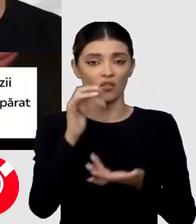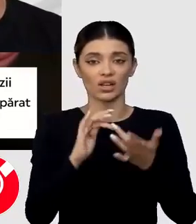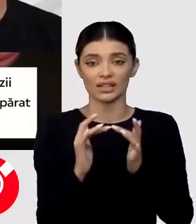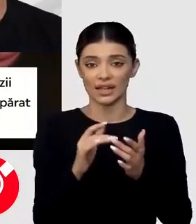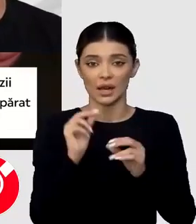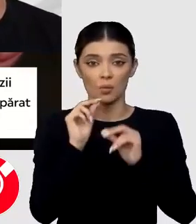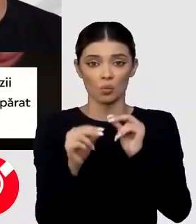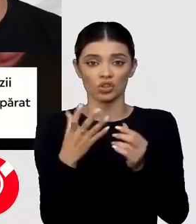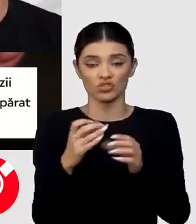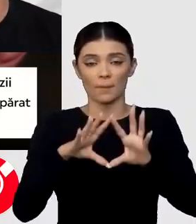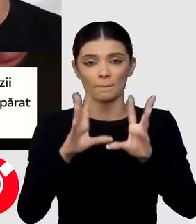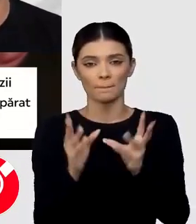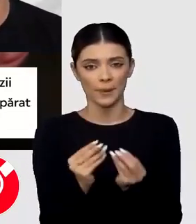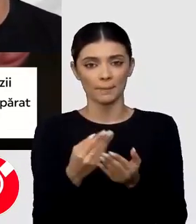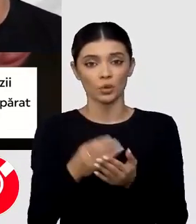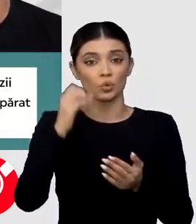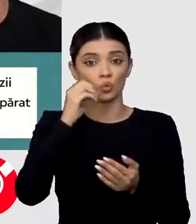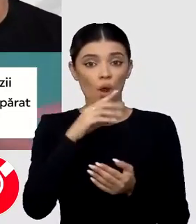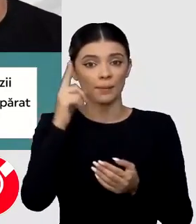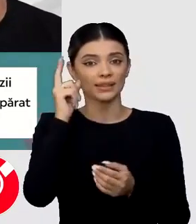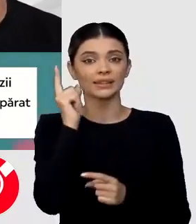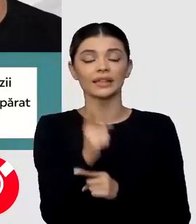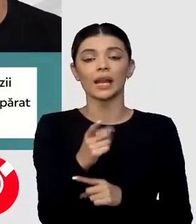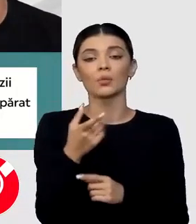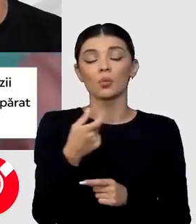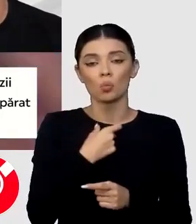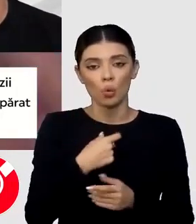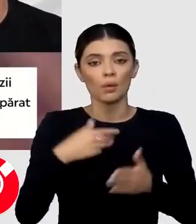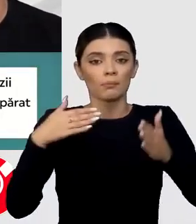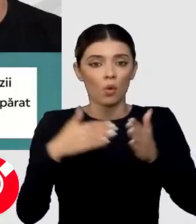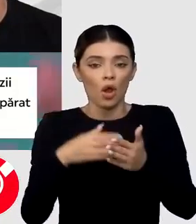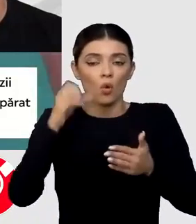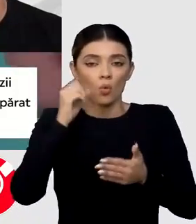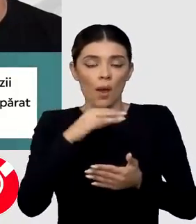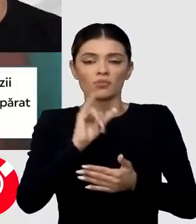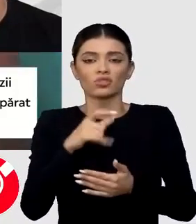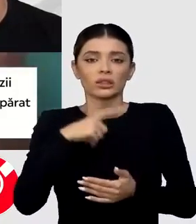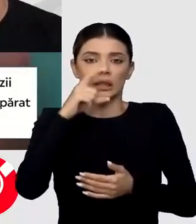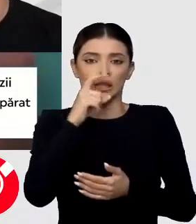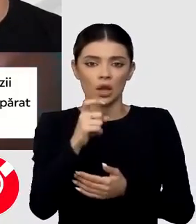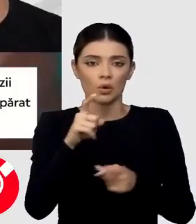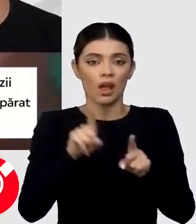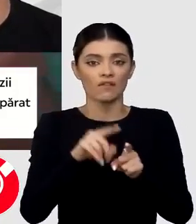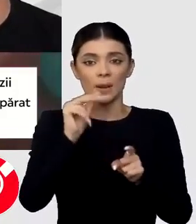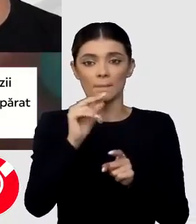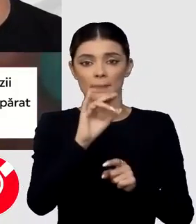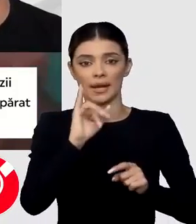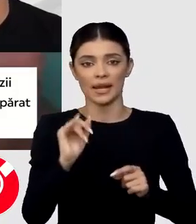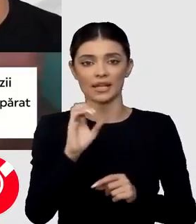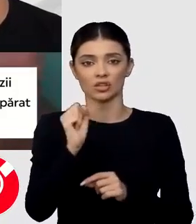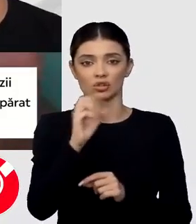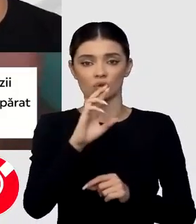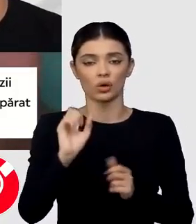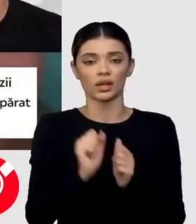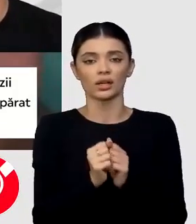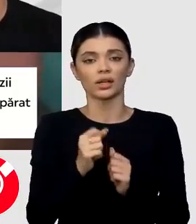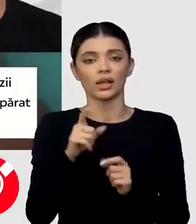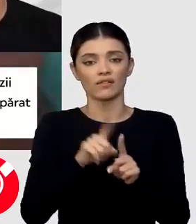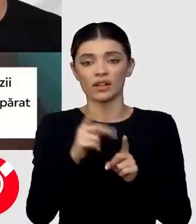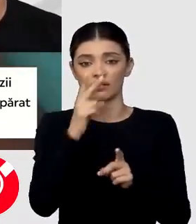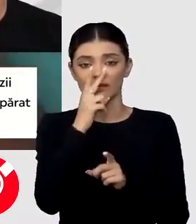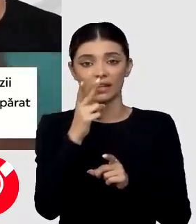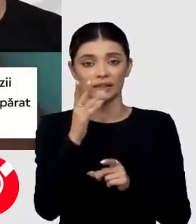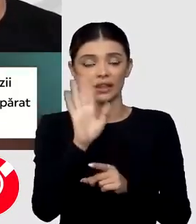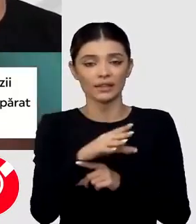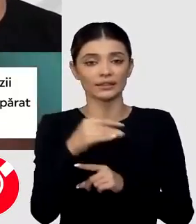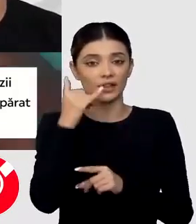include conținut generat de utilizatori trebuie să permită abilitatea de a bloca utilizatorii abuzivi, în timp ce Play Store, al